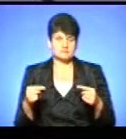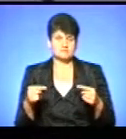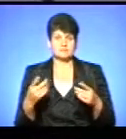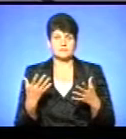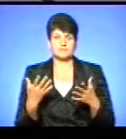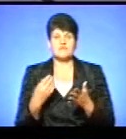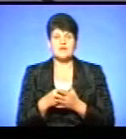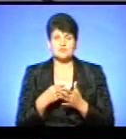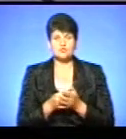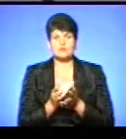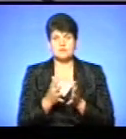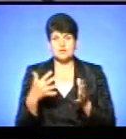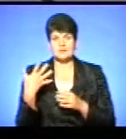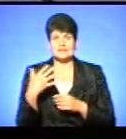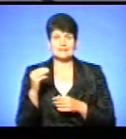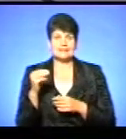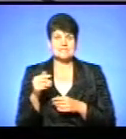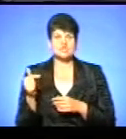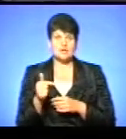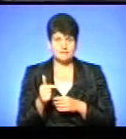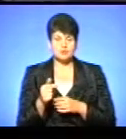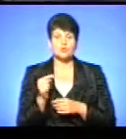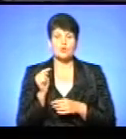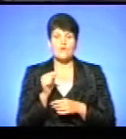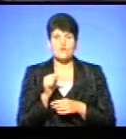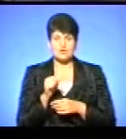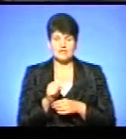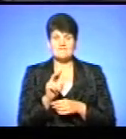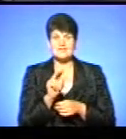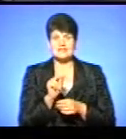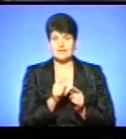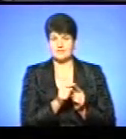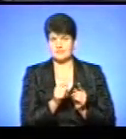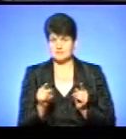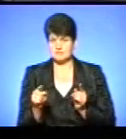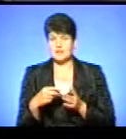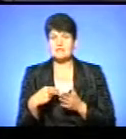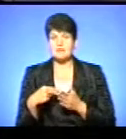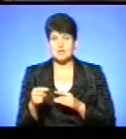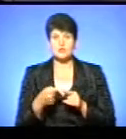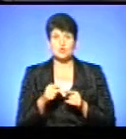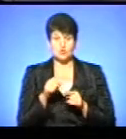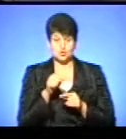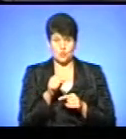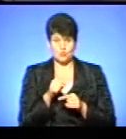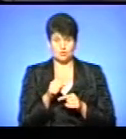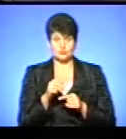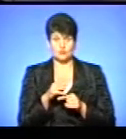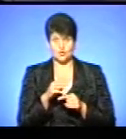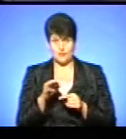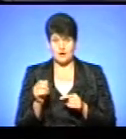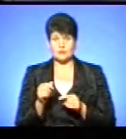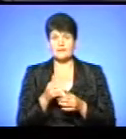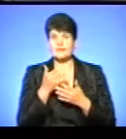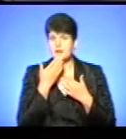яка вартістю понад 50 тисяч гривень, то вони від дати придбання цього товару і рік часу не